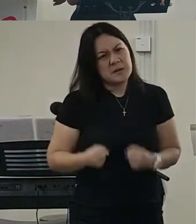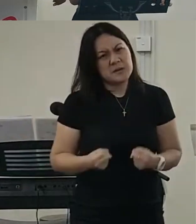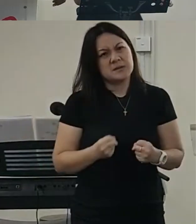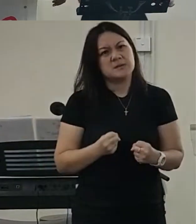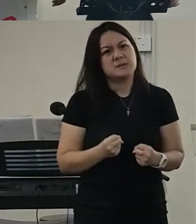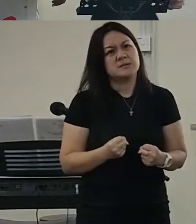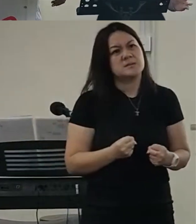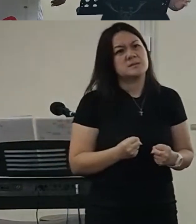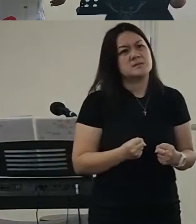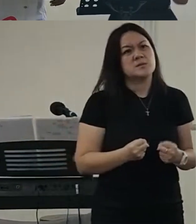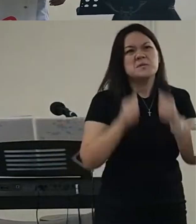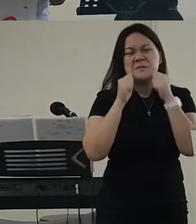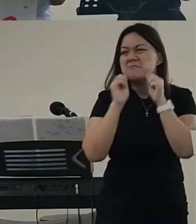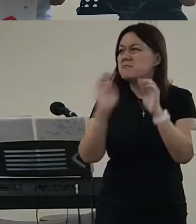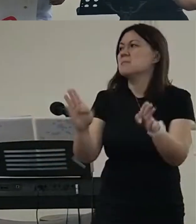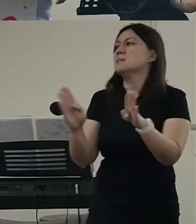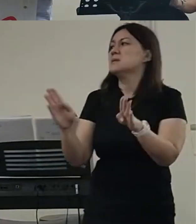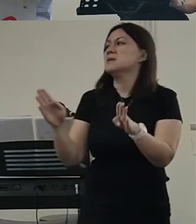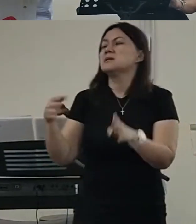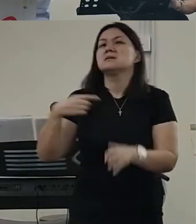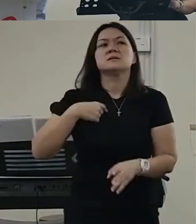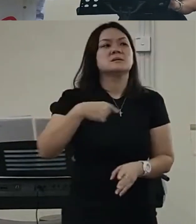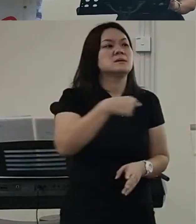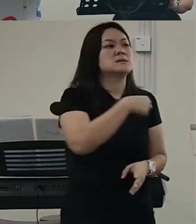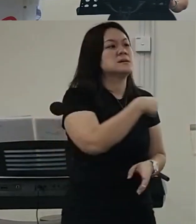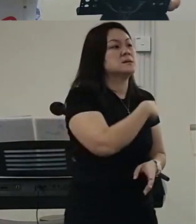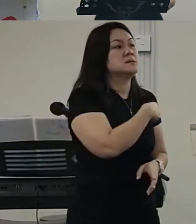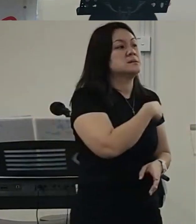那么我告诉你上帝呢其实就是要应许这样子的祷告